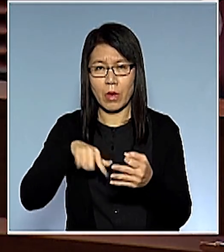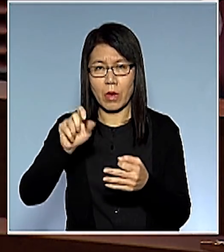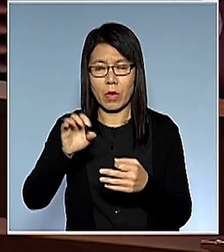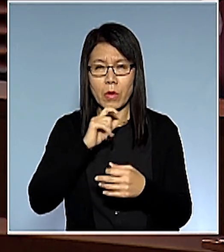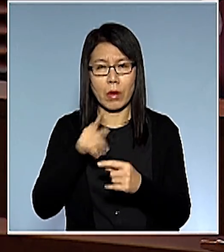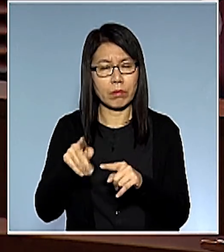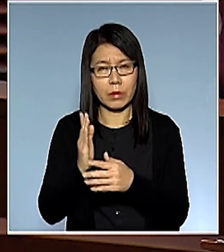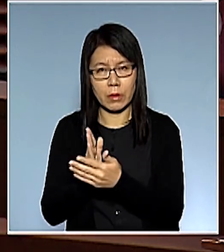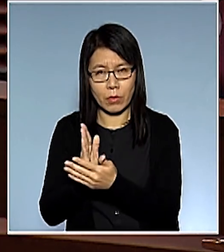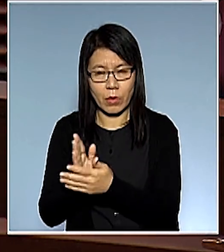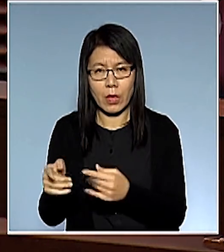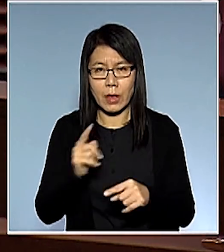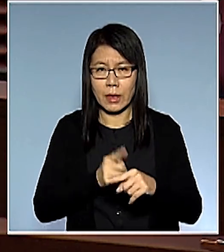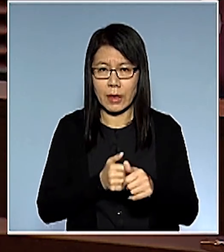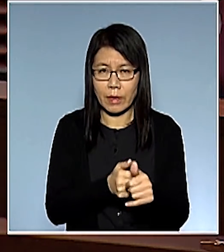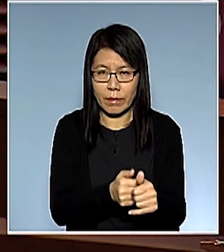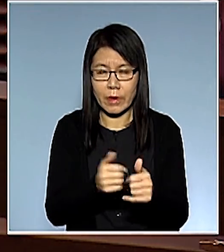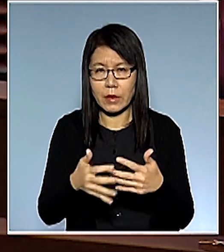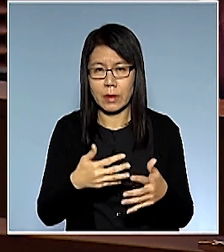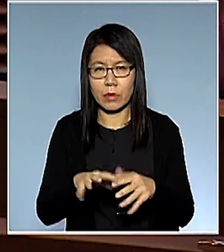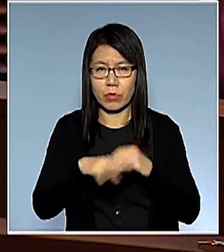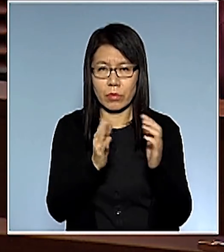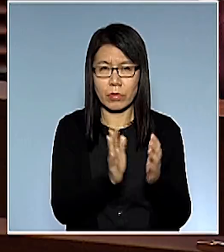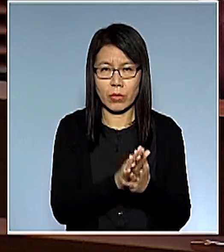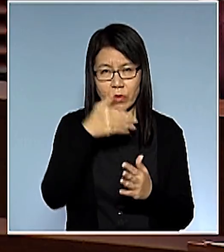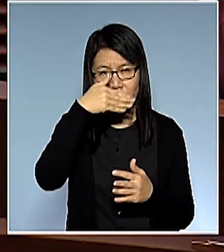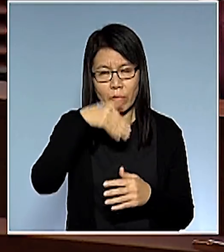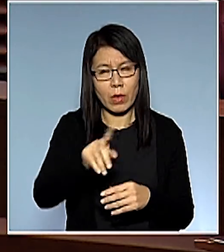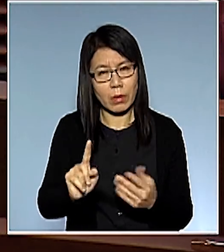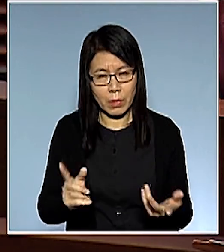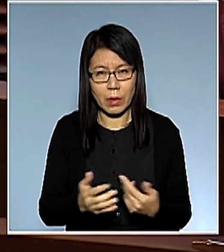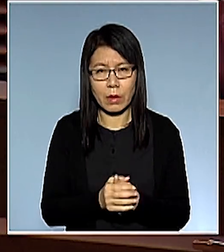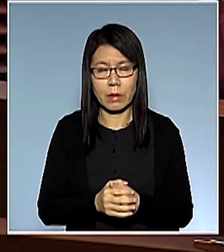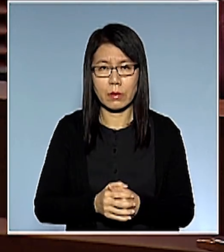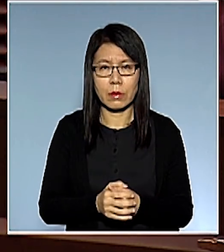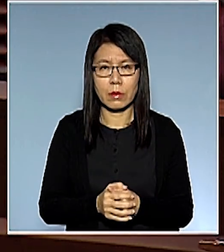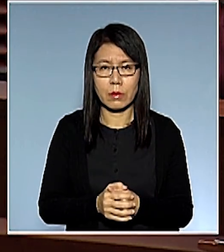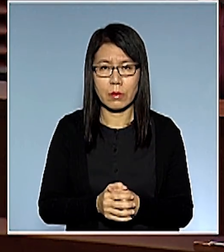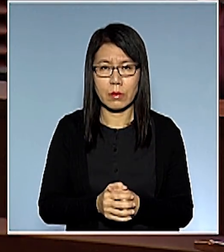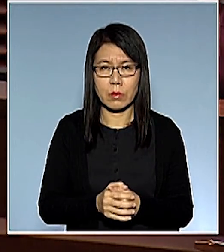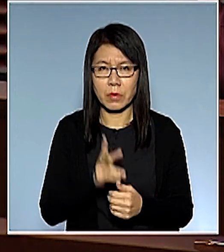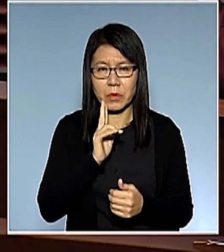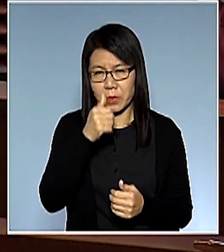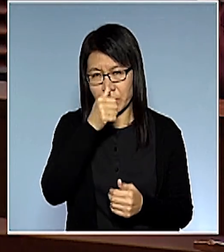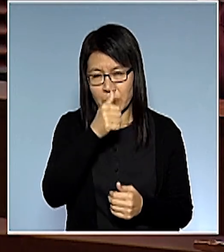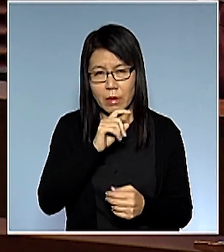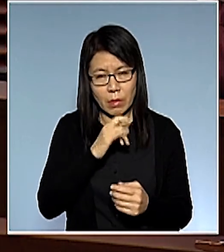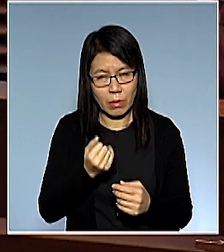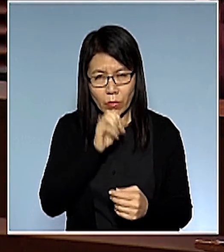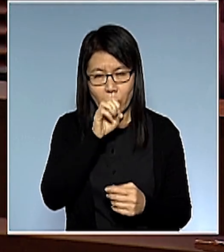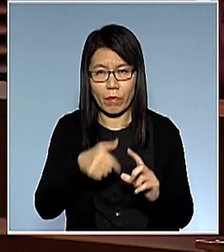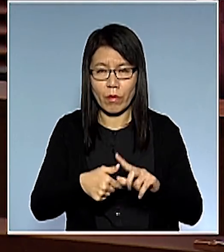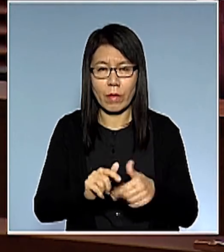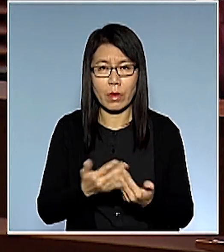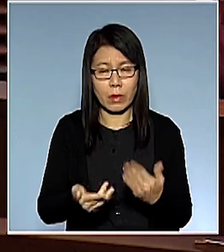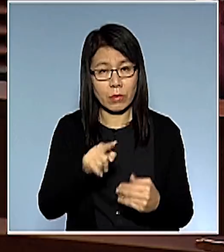些是按回事實講之外全部都是廢話為什麼我這樣講呢因為這是一個很無斷很牙刺的講法但是假如大家要